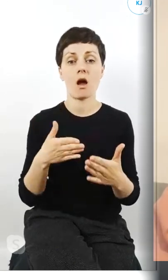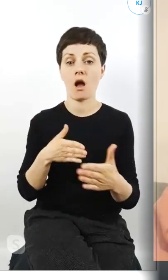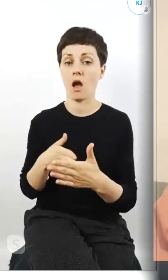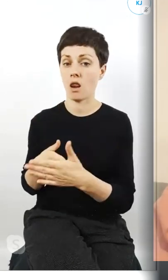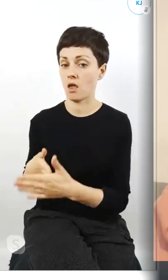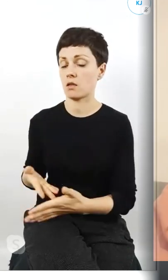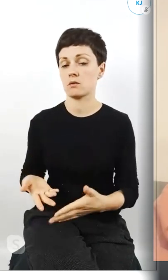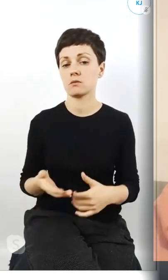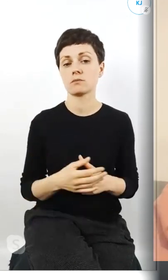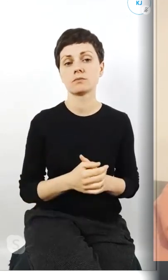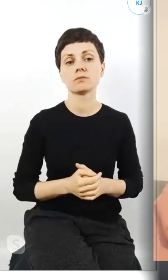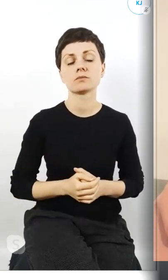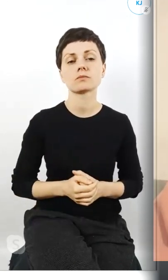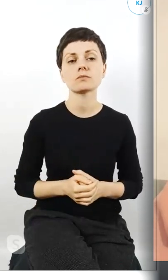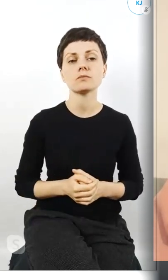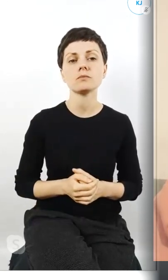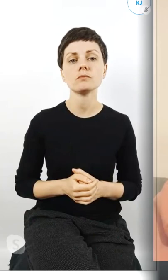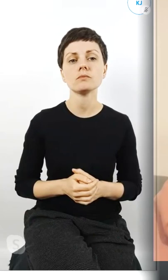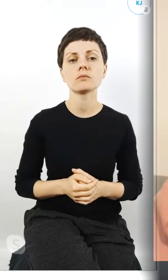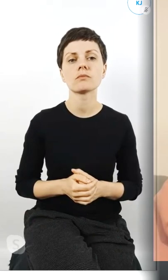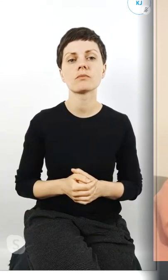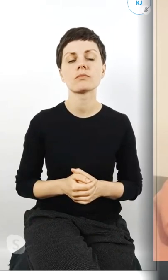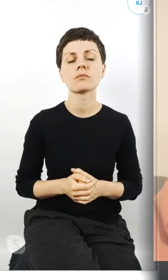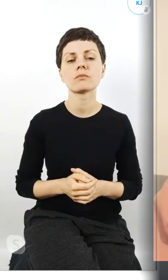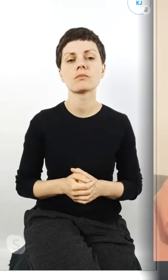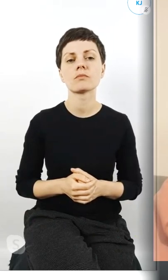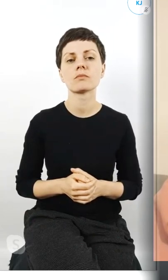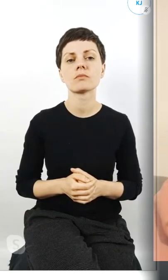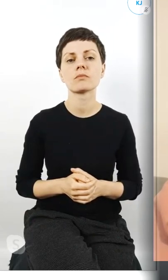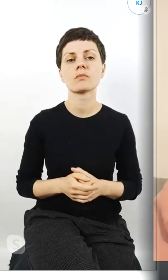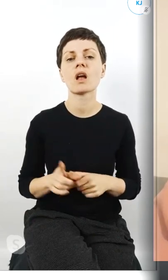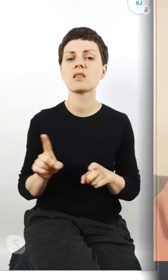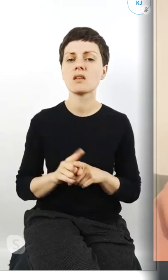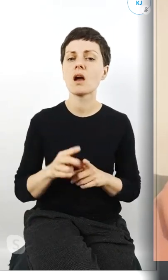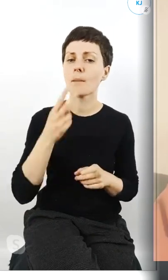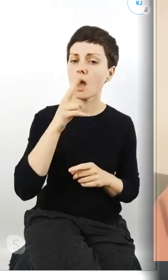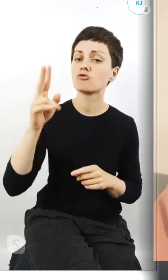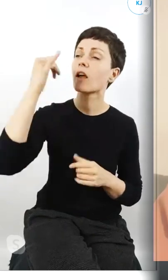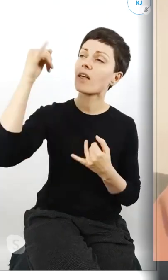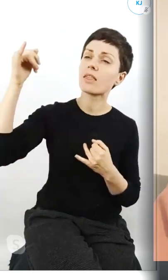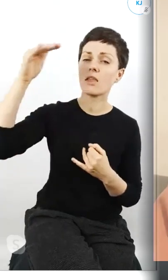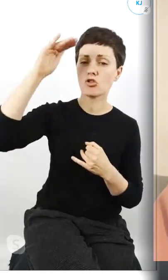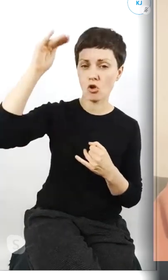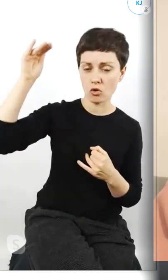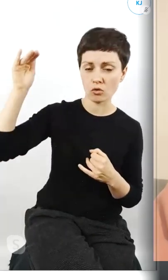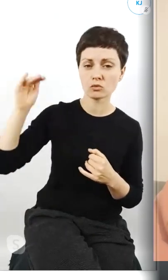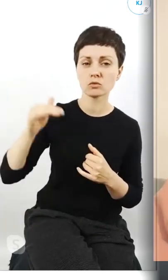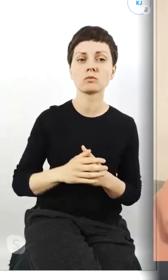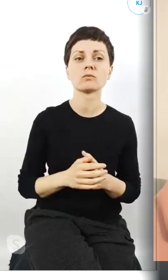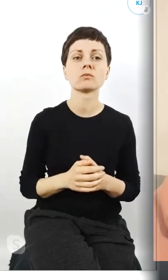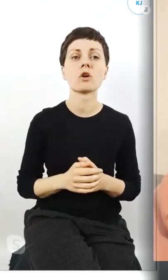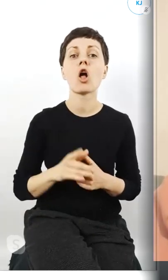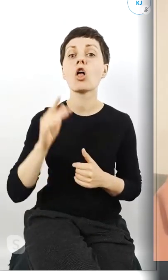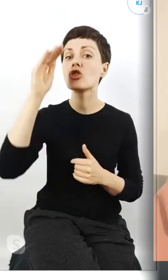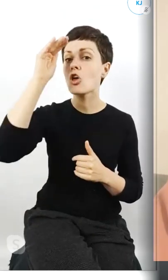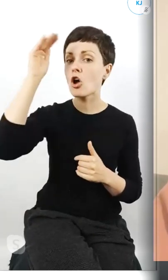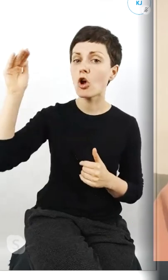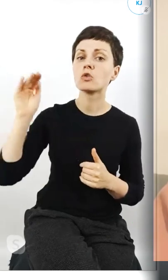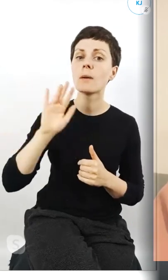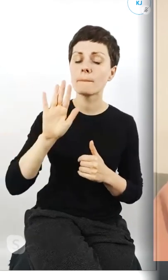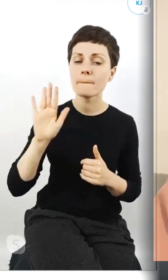i też to patrząc na innych dorosłych no to myślę że dorośli mają pewny